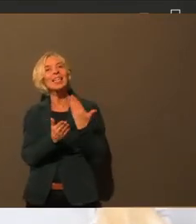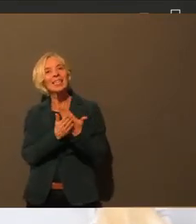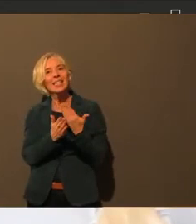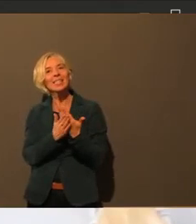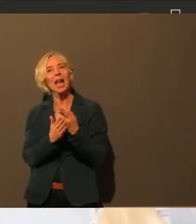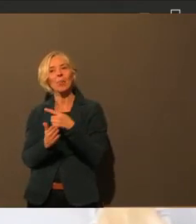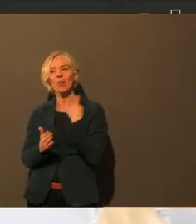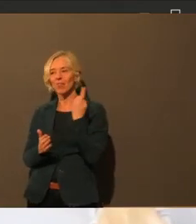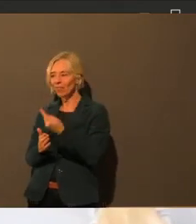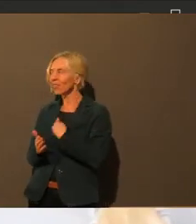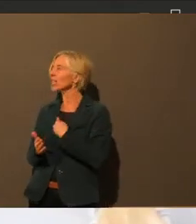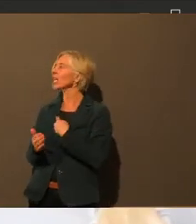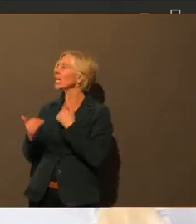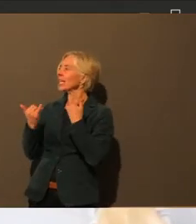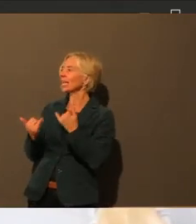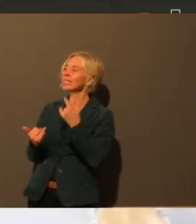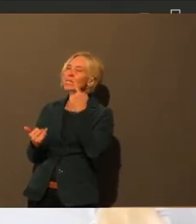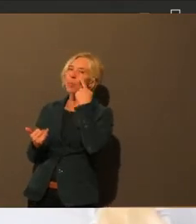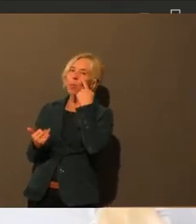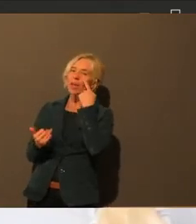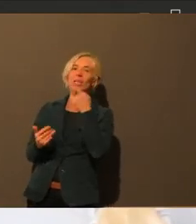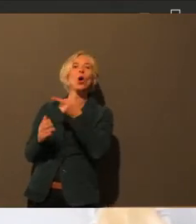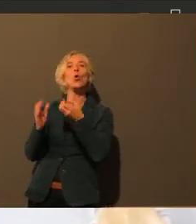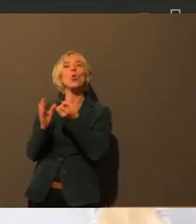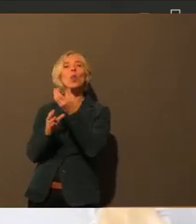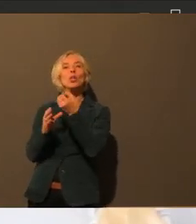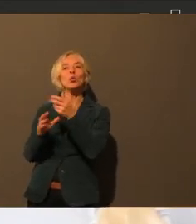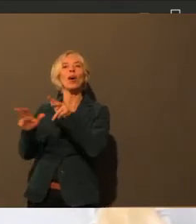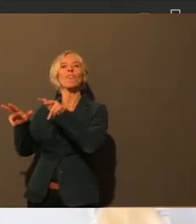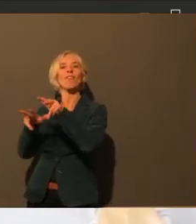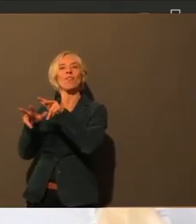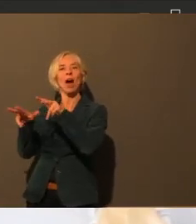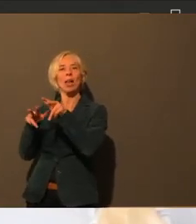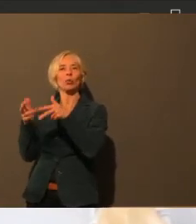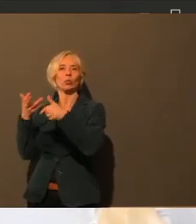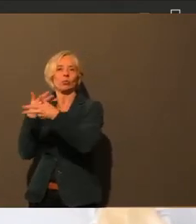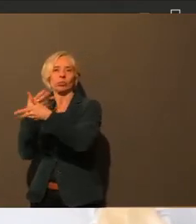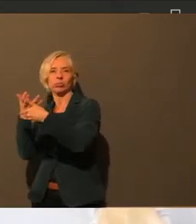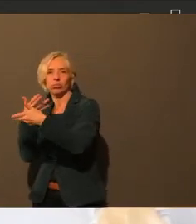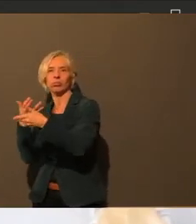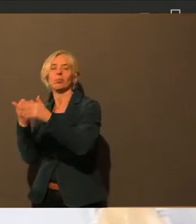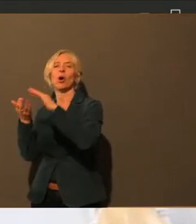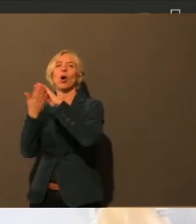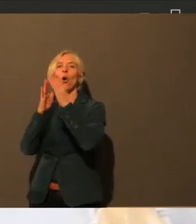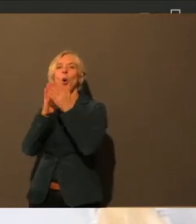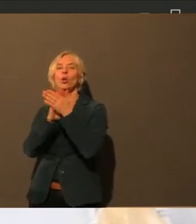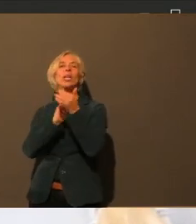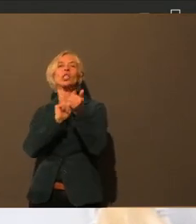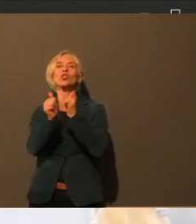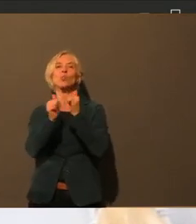auf die Kulturverwaltung oder auch auf die Sportverwaltung zugegangen und haben bei städtischen